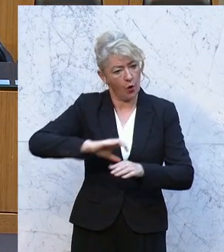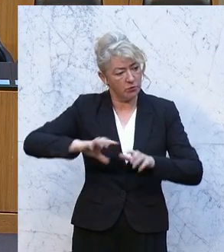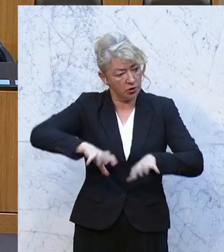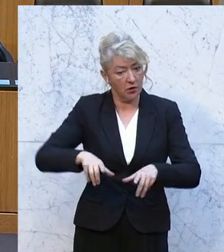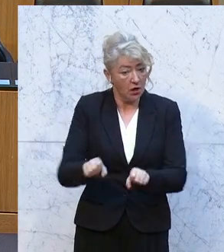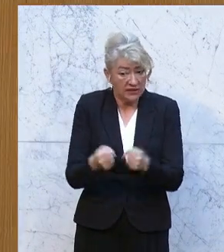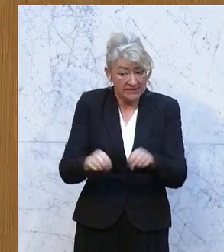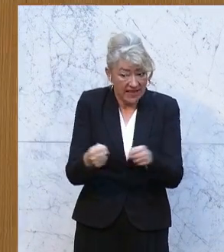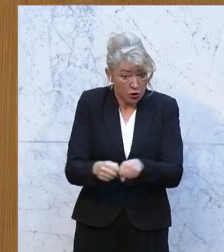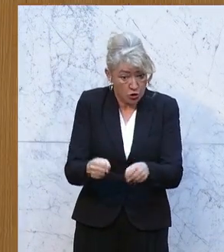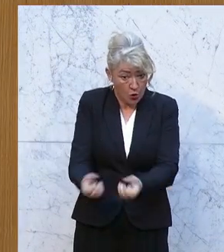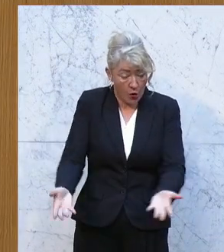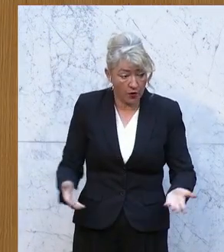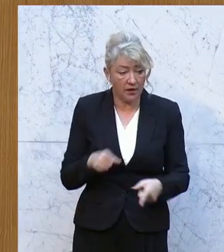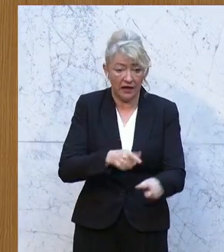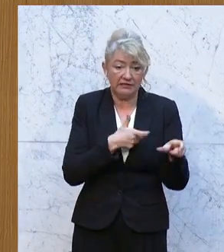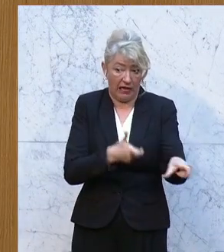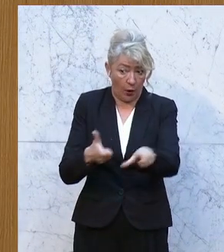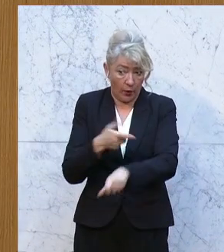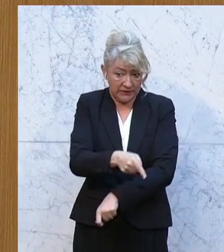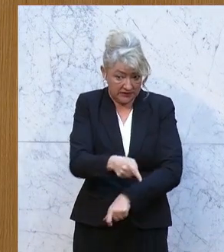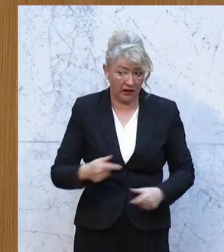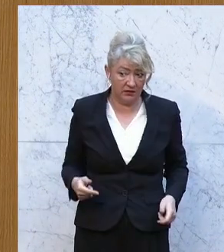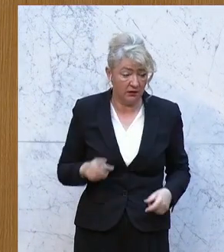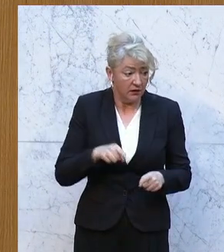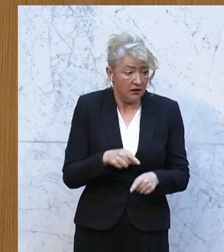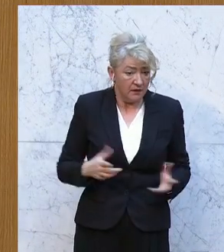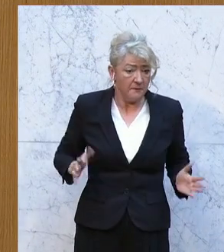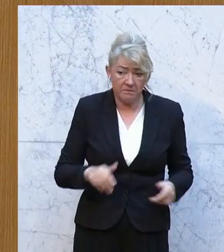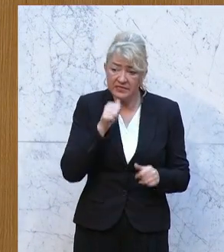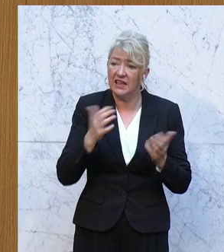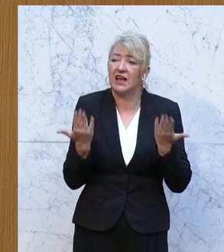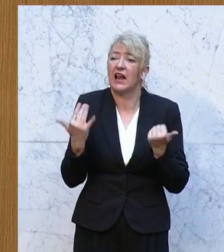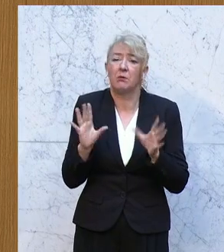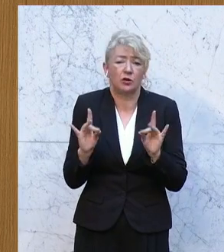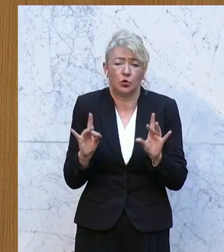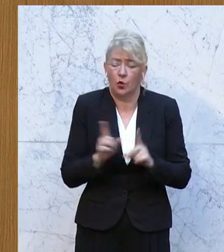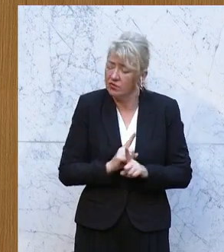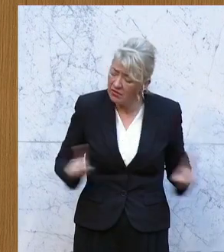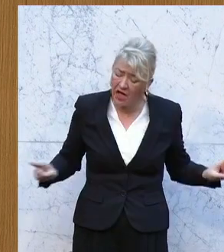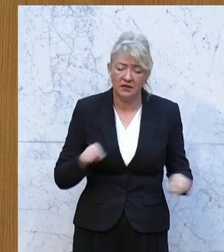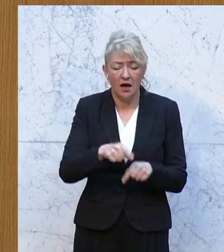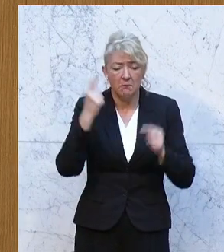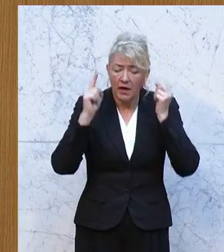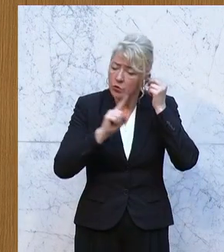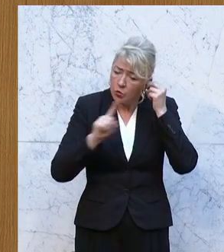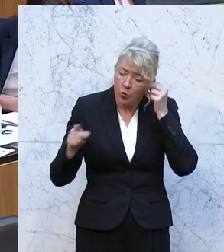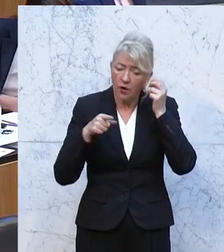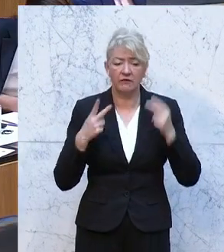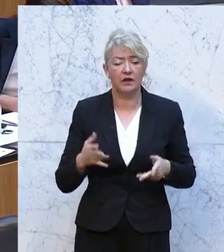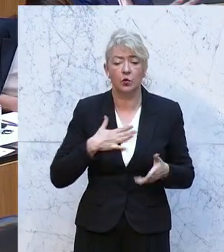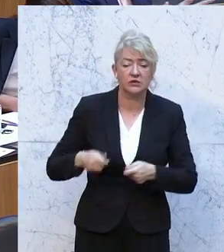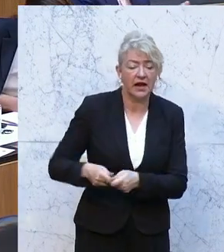zerstört haben. Das sind Terroristen und die haben überhaupt nichts mit dem Klima zu tun, sondern da geht es nur darum, unsere